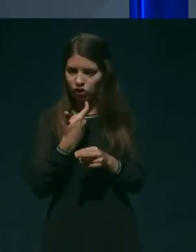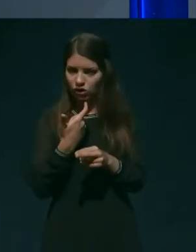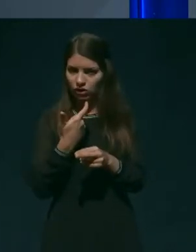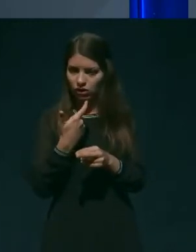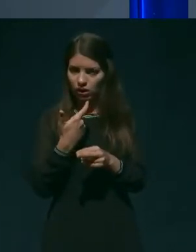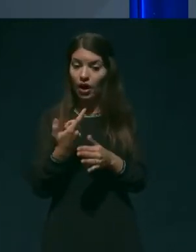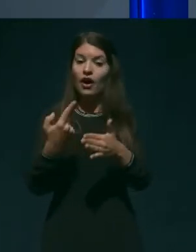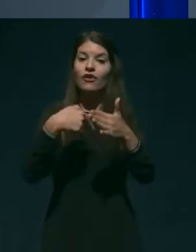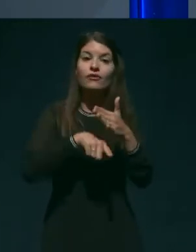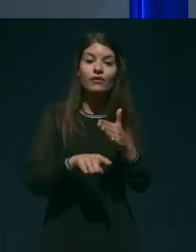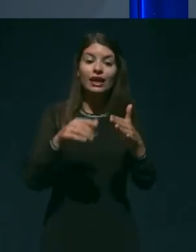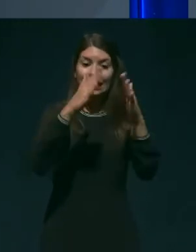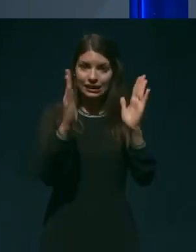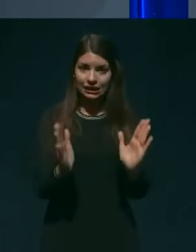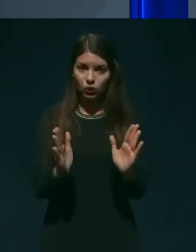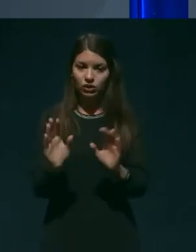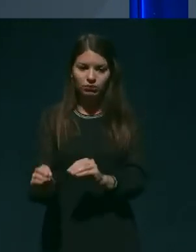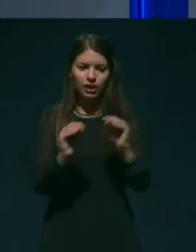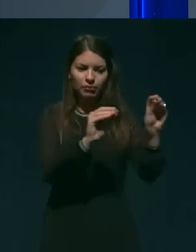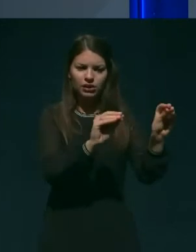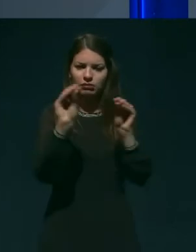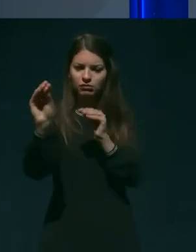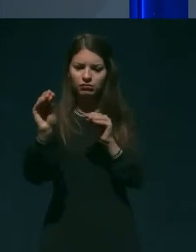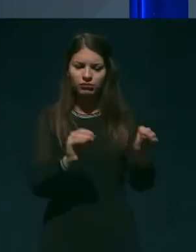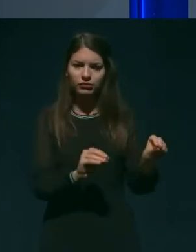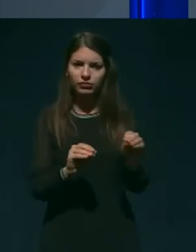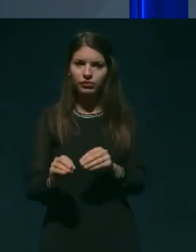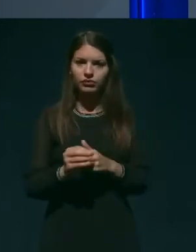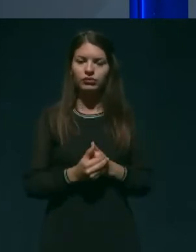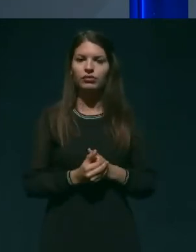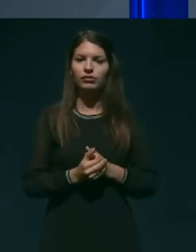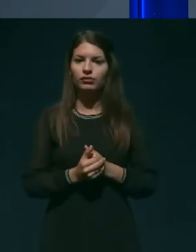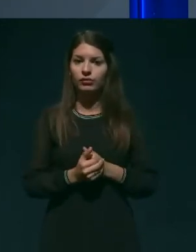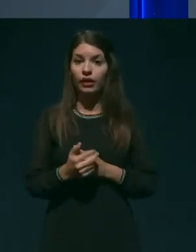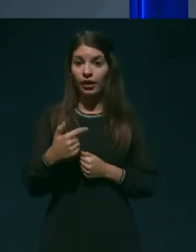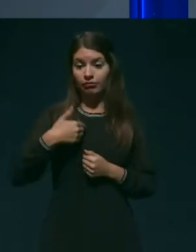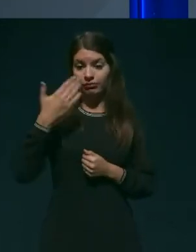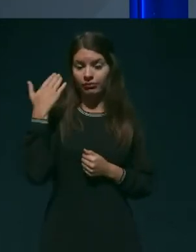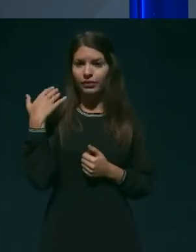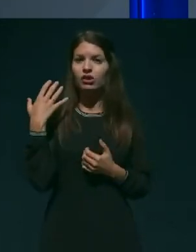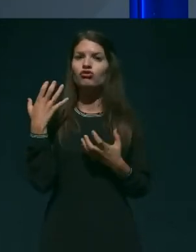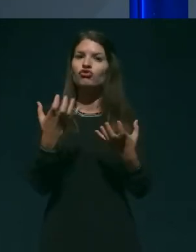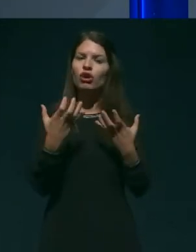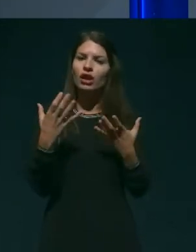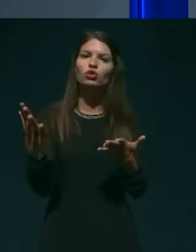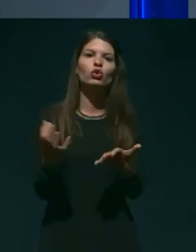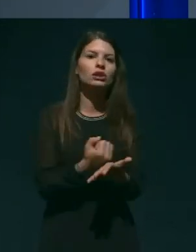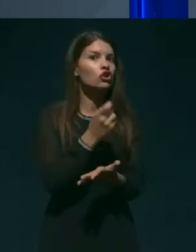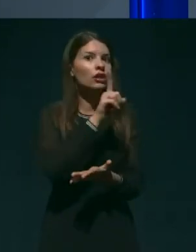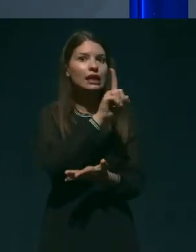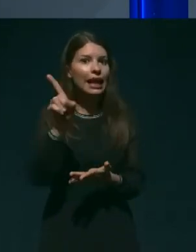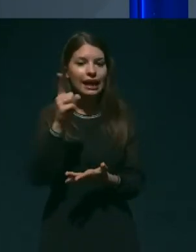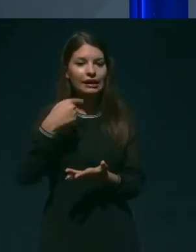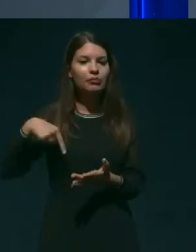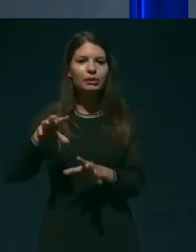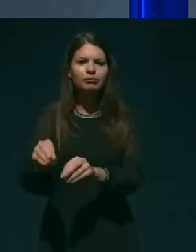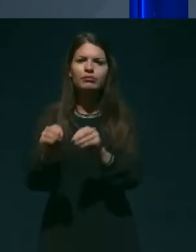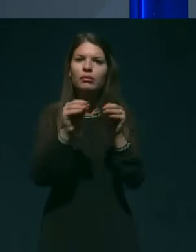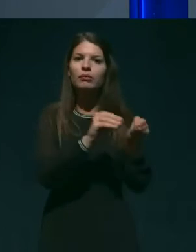same institucije. In jaz sem želel sveda takrat dosežiti, ne da bi se premeščalo vse